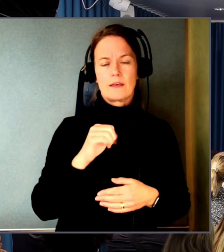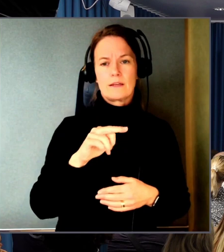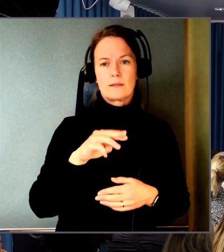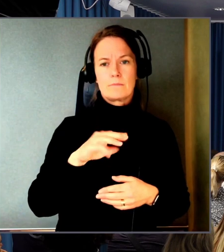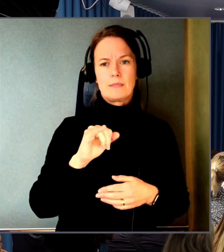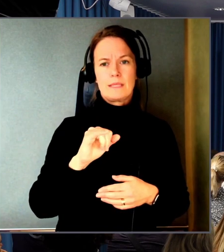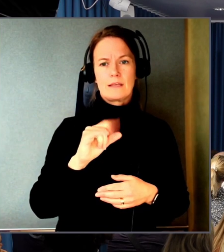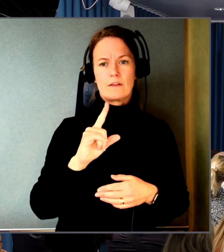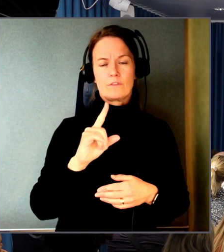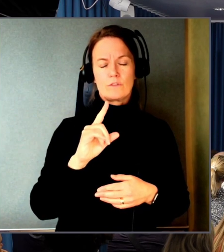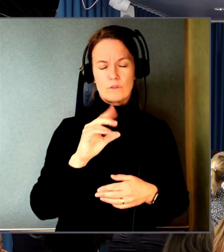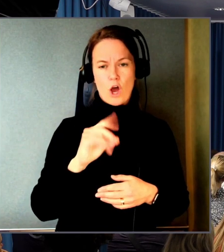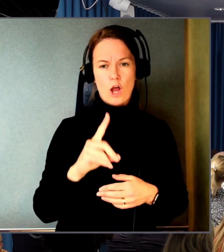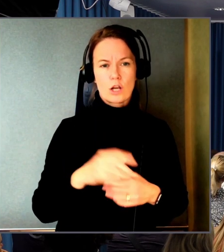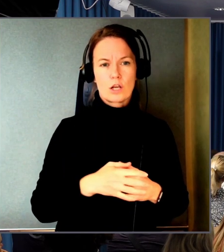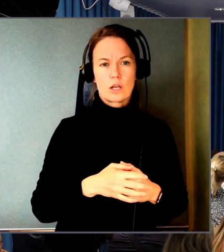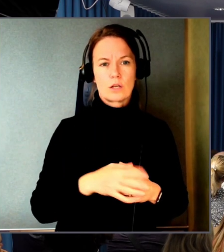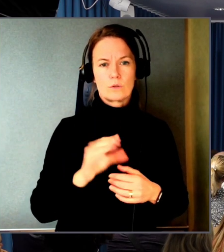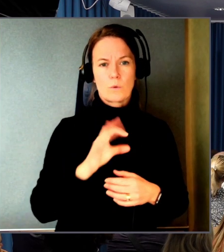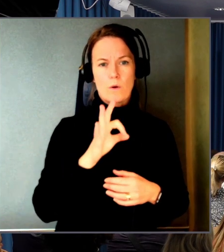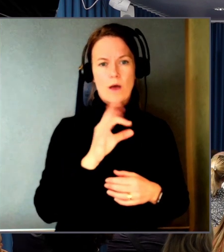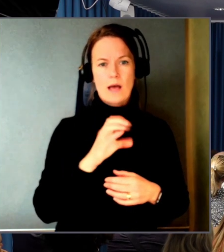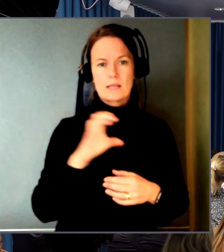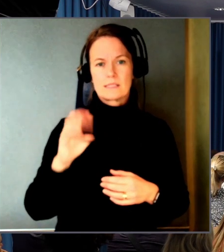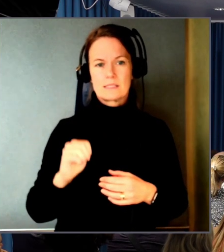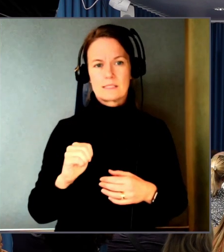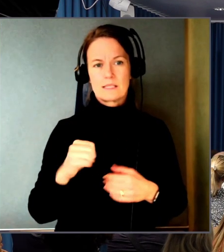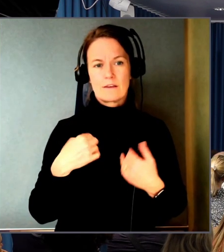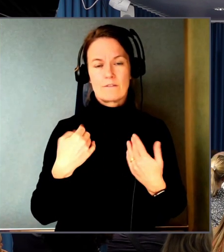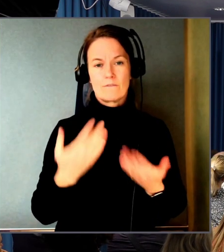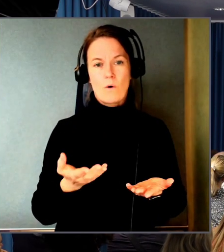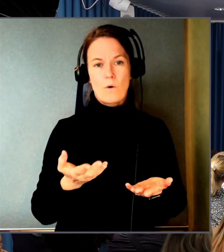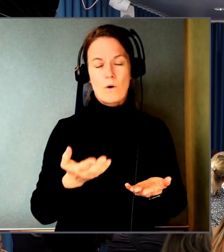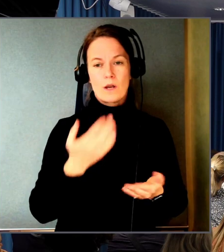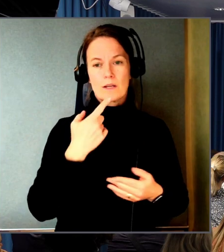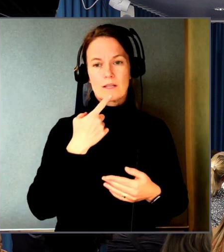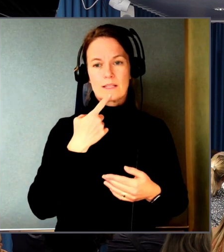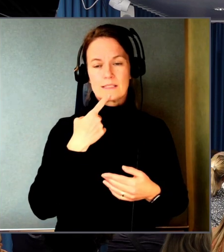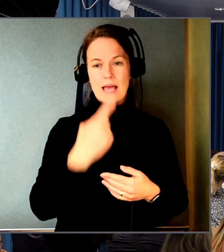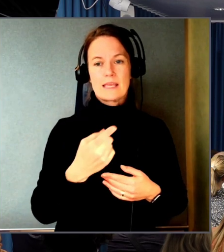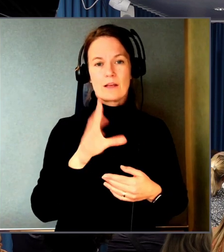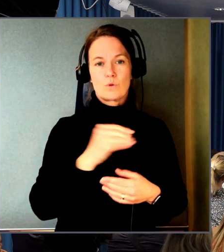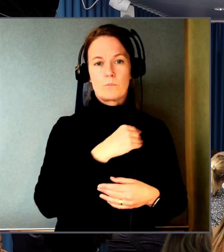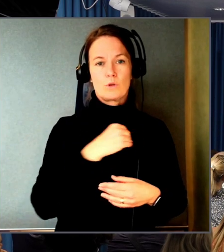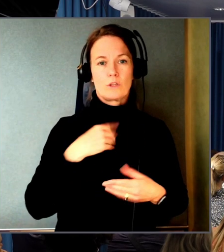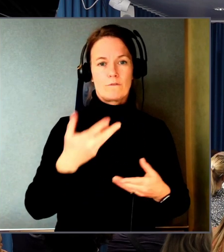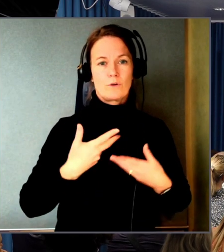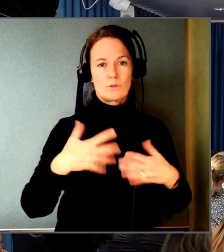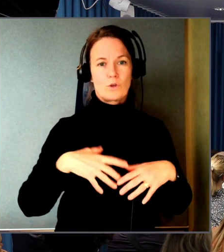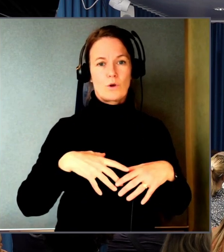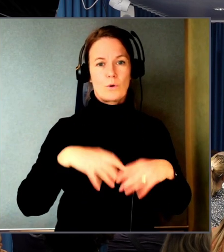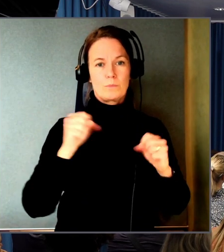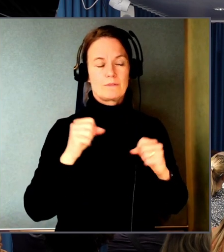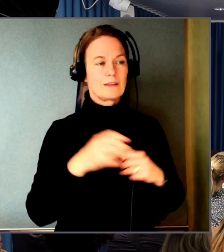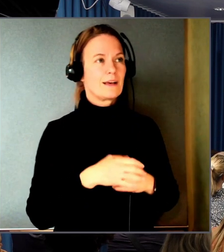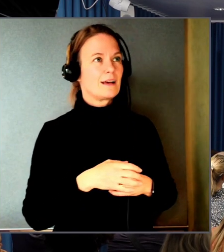Och det är nog Hasse som ska få uttala sig om det när myndigheten väl har fått uppdraget. Gissar jag. Jag ska